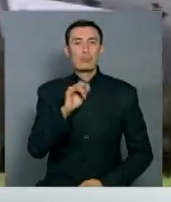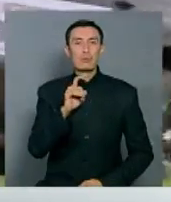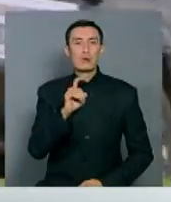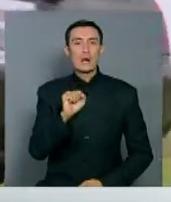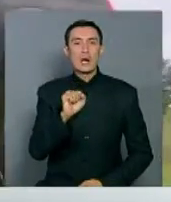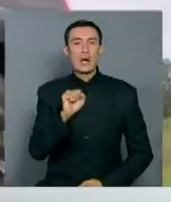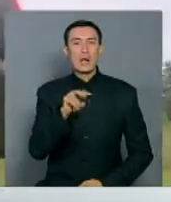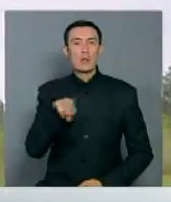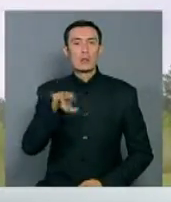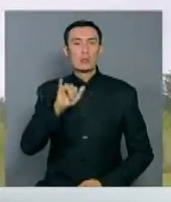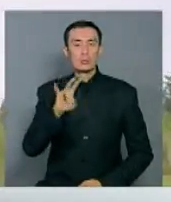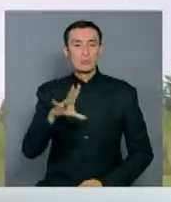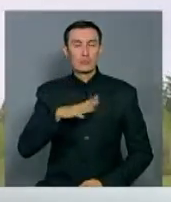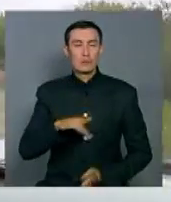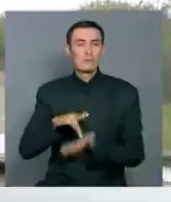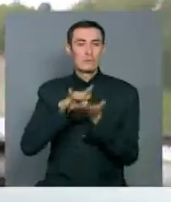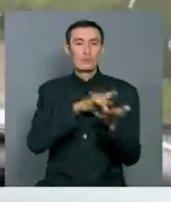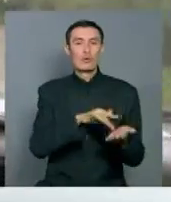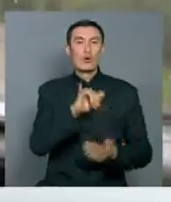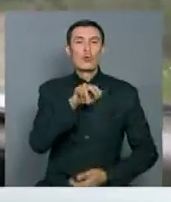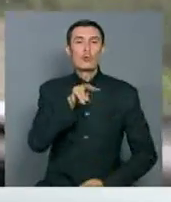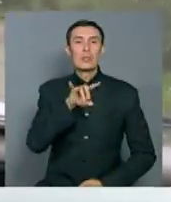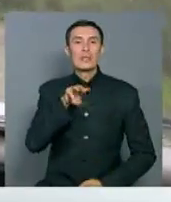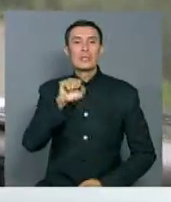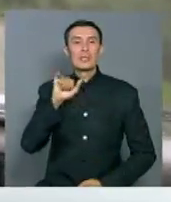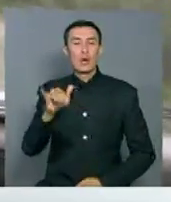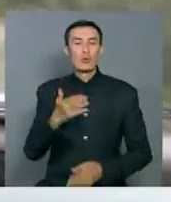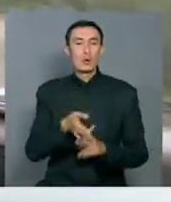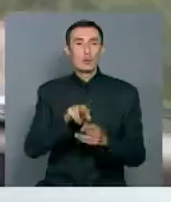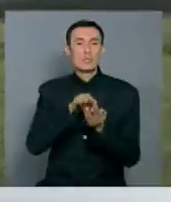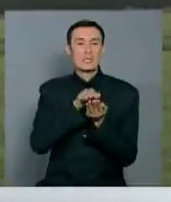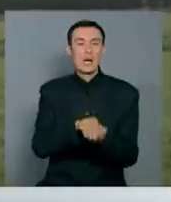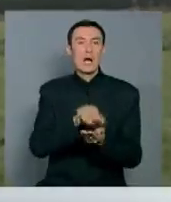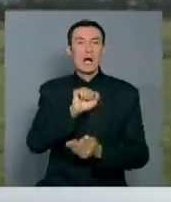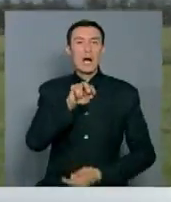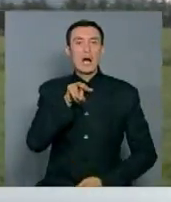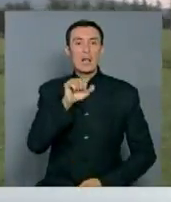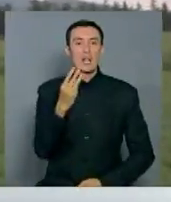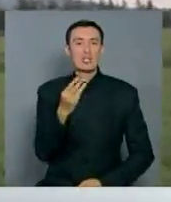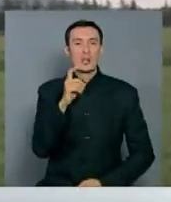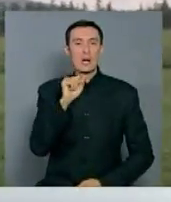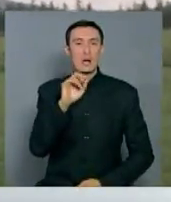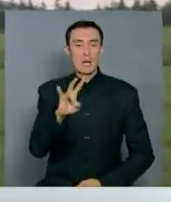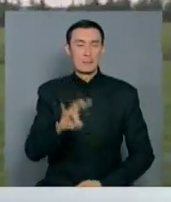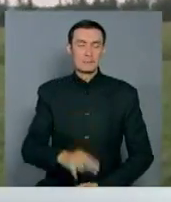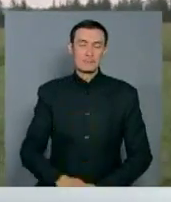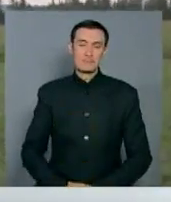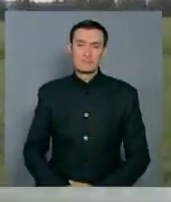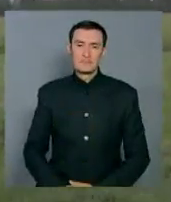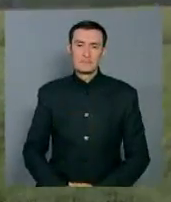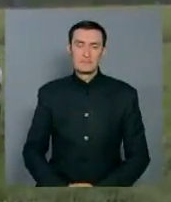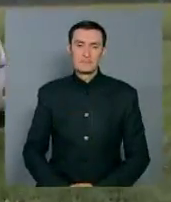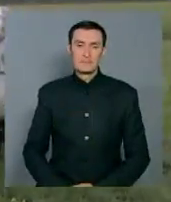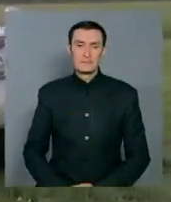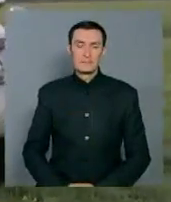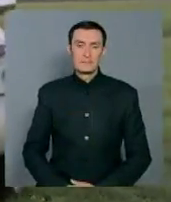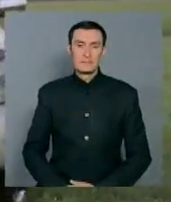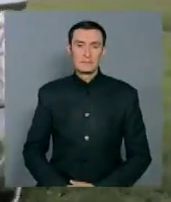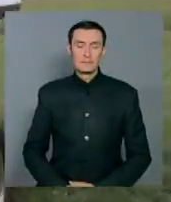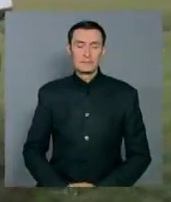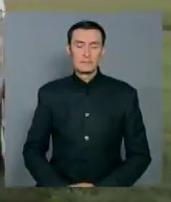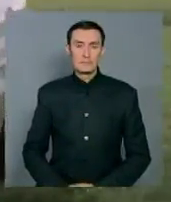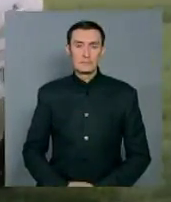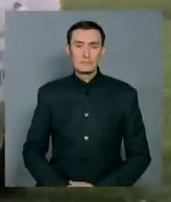ученых затем проследует Кулытау, где находятся усыпальницы Алашхана и Джучихана. Агирима Кимжанова, Саят Жукен-Уле,